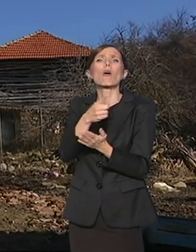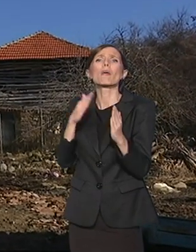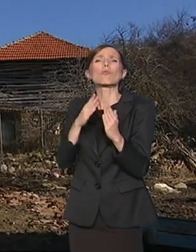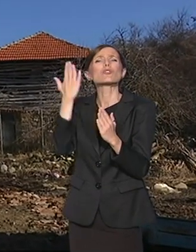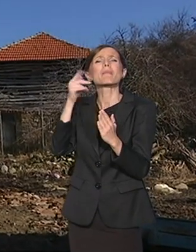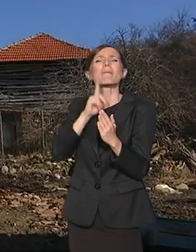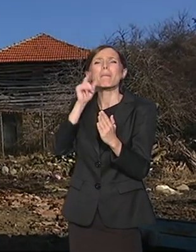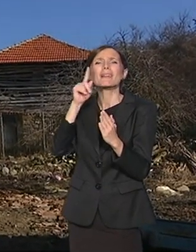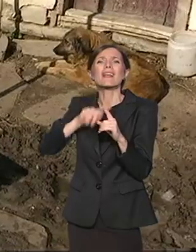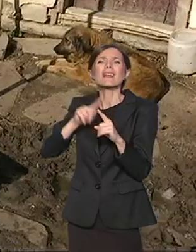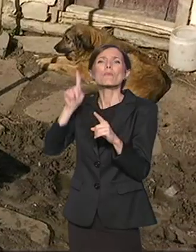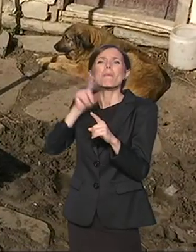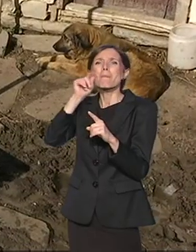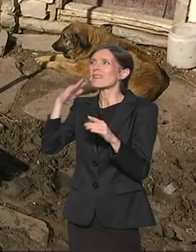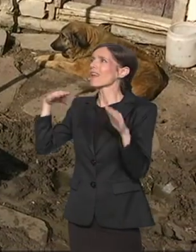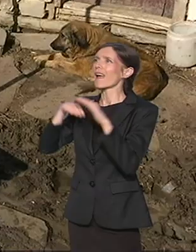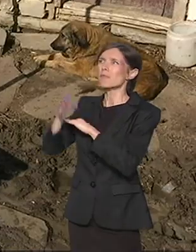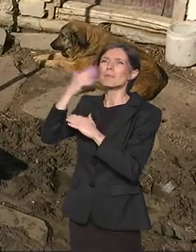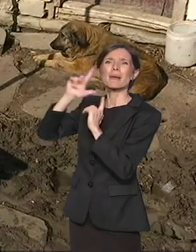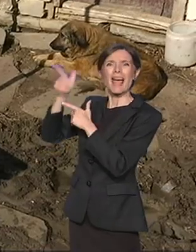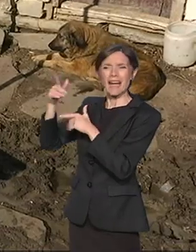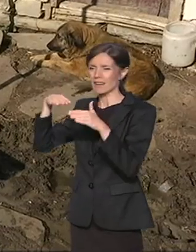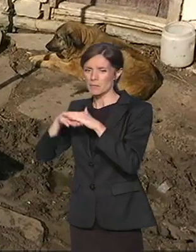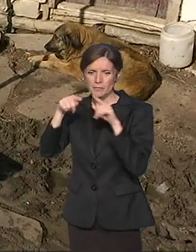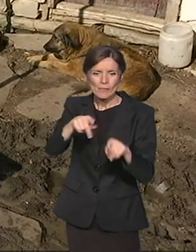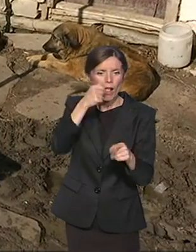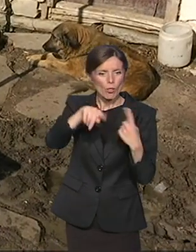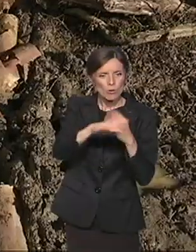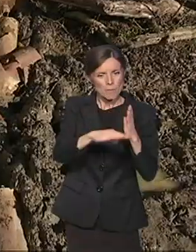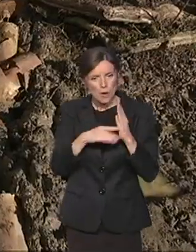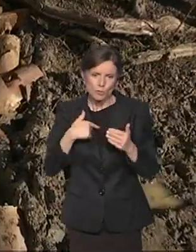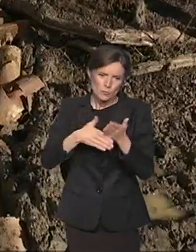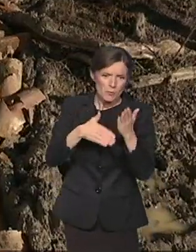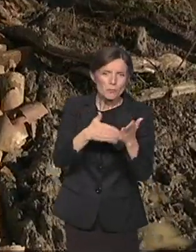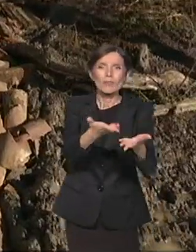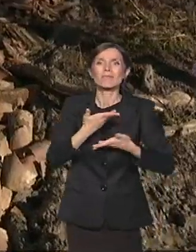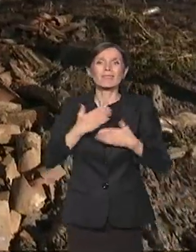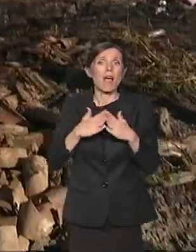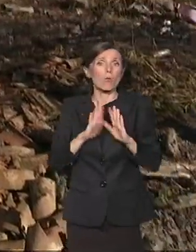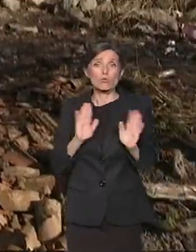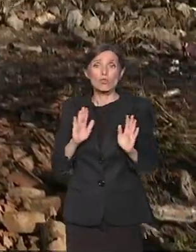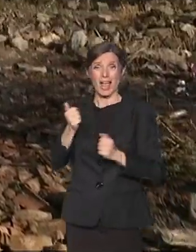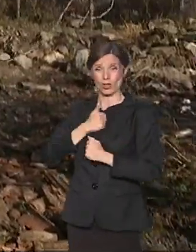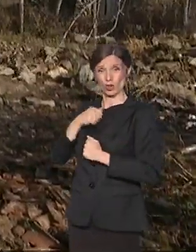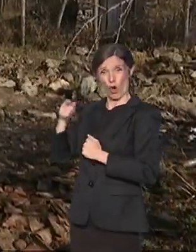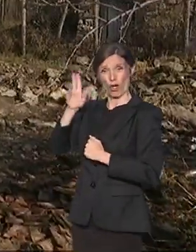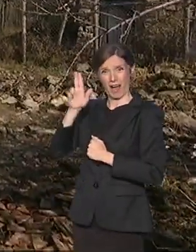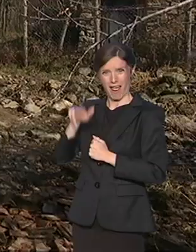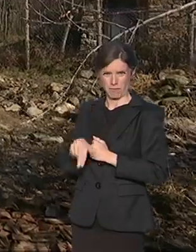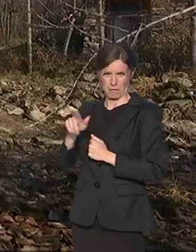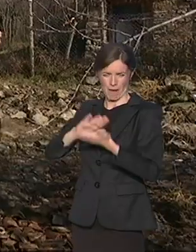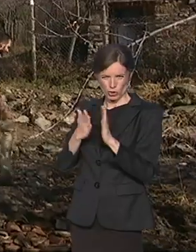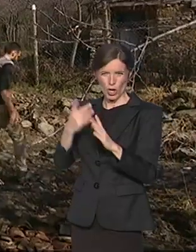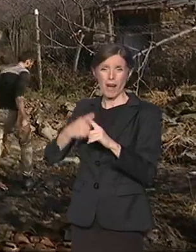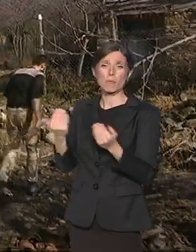im pritekli u pomoć u to pretečko vreme. Zoran ovdje živi sa suprugom narušenog zdravlja i šestomesečnom bebom